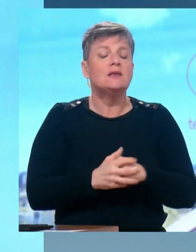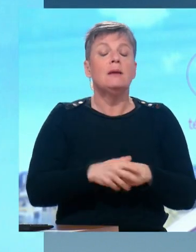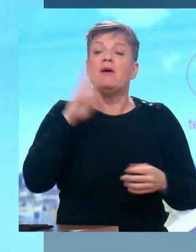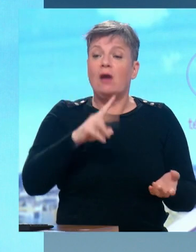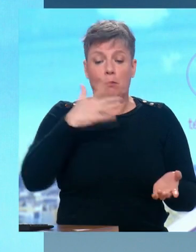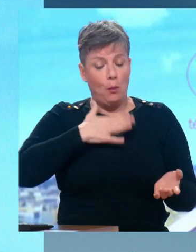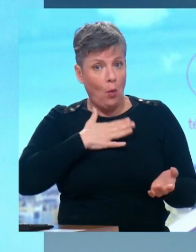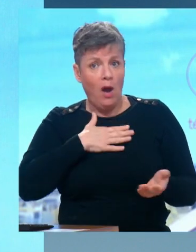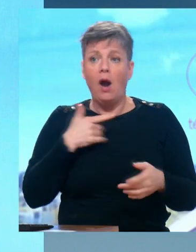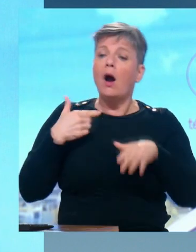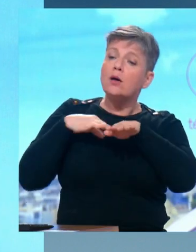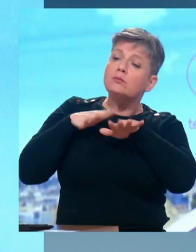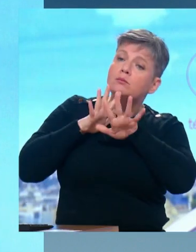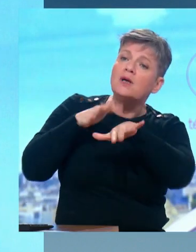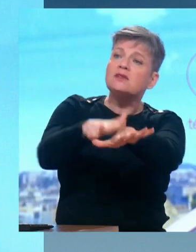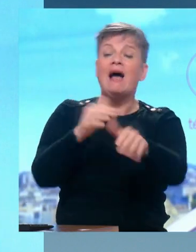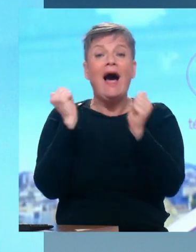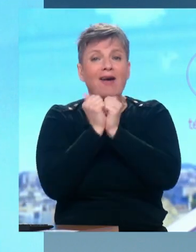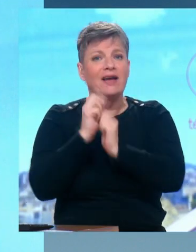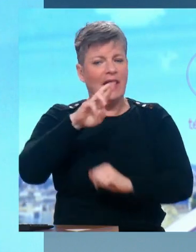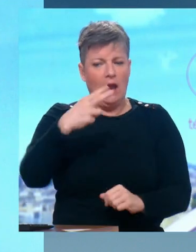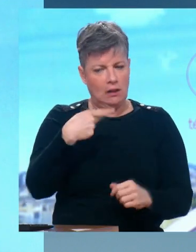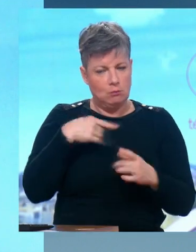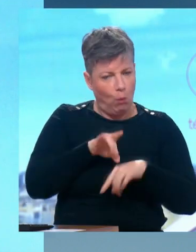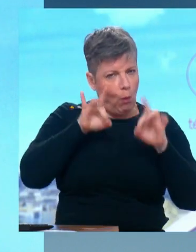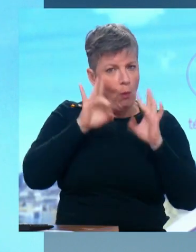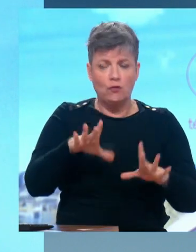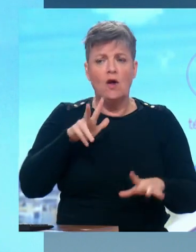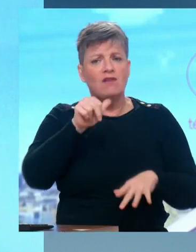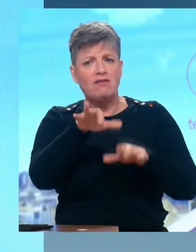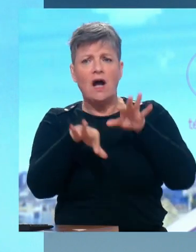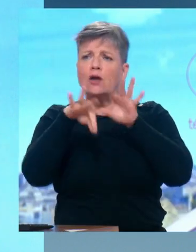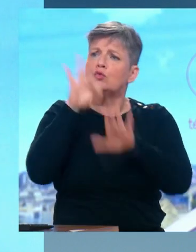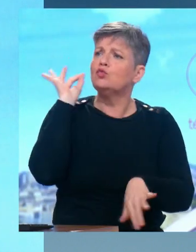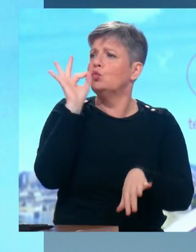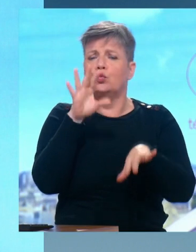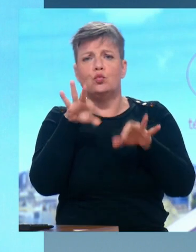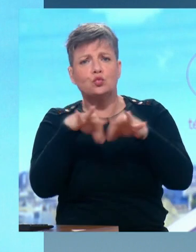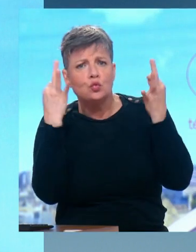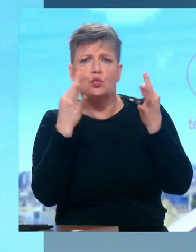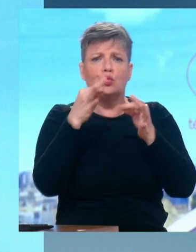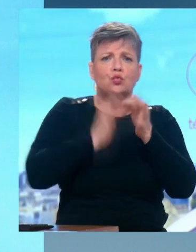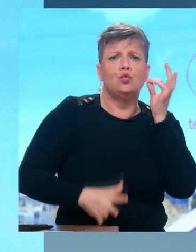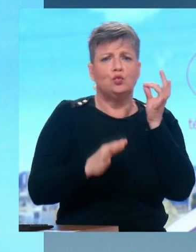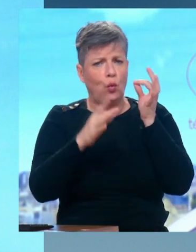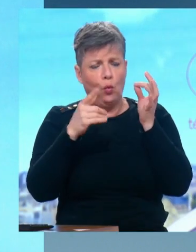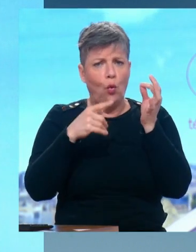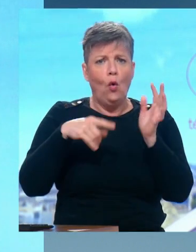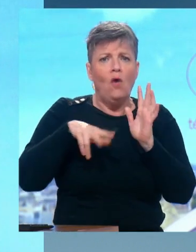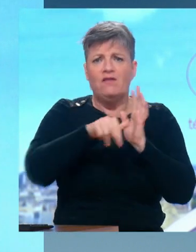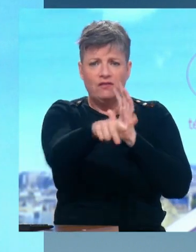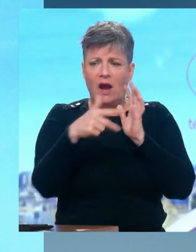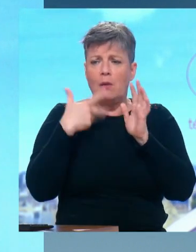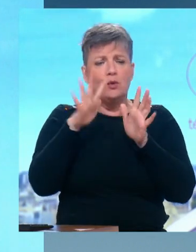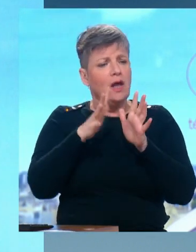défilerai pas à ses côtés. Nous trouverons les moyens. Je vais rencontrer, moi, les autres responsables des forces de gauche républicaines. Nous défilerons peut-être